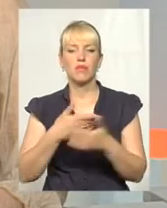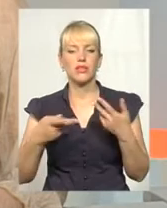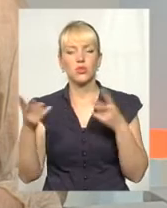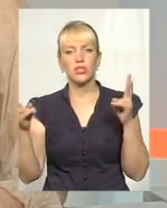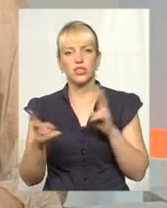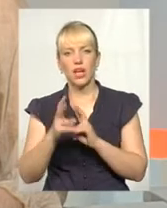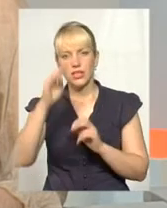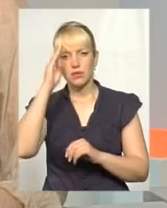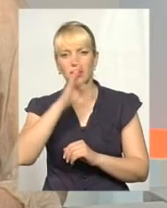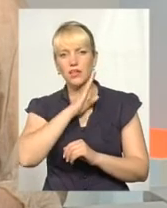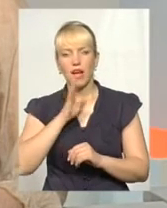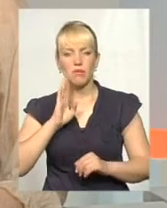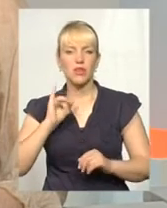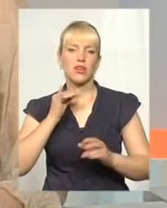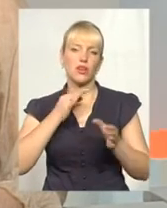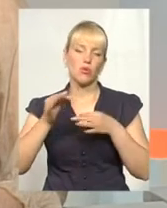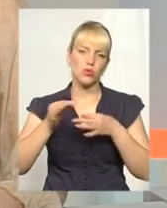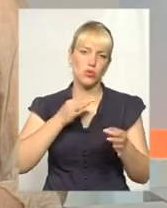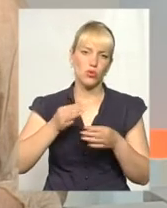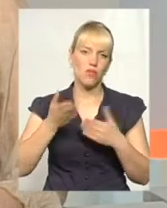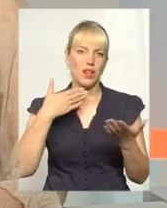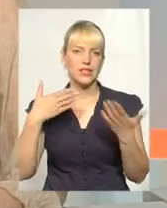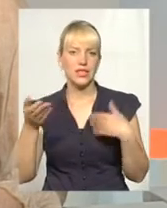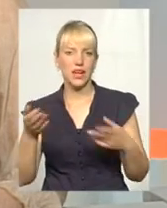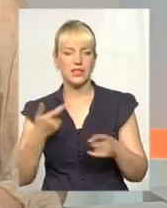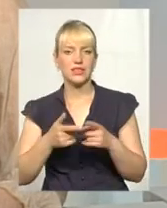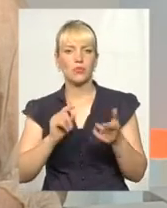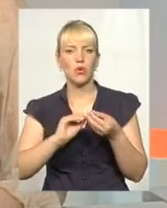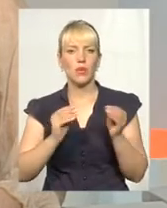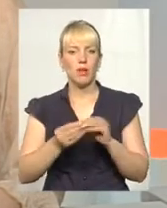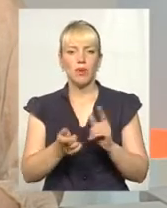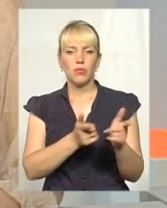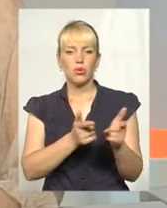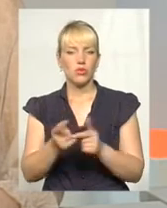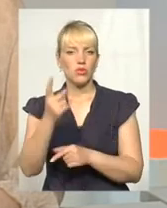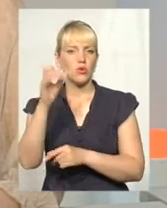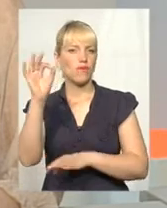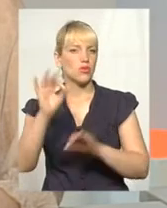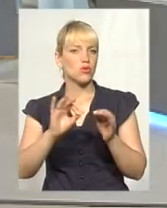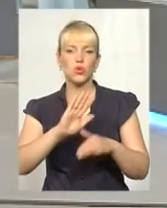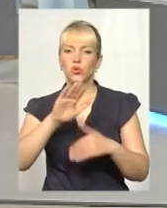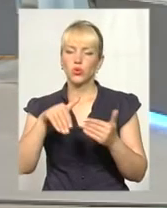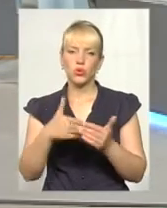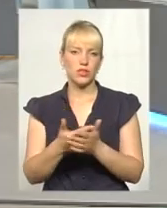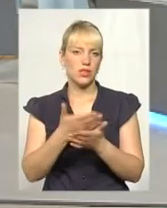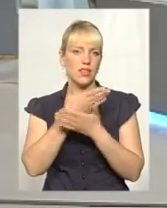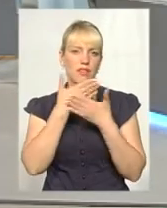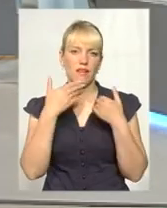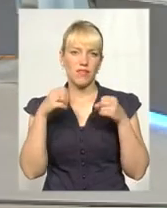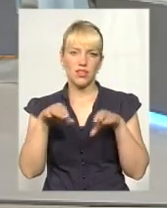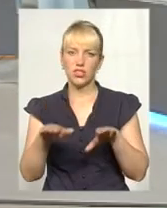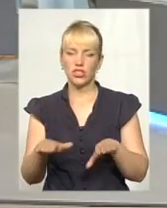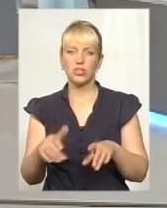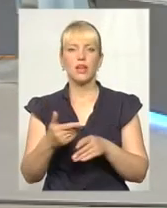консультувались. Проблема підготовки абсолютно стовідсотково досі не вирішена. Ми